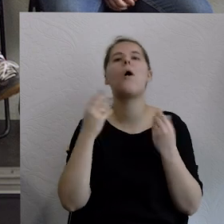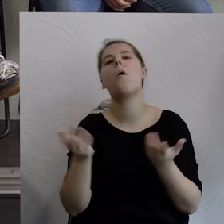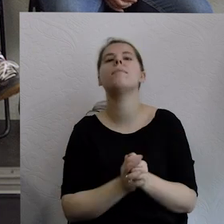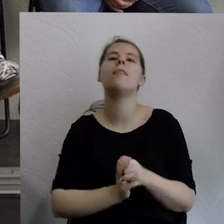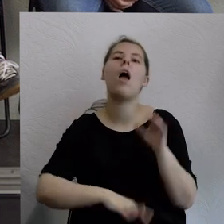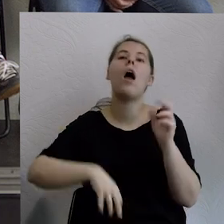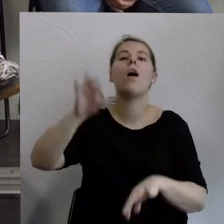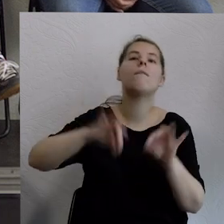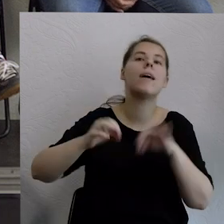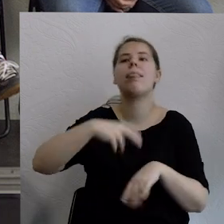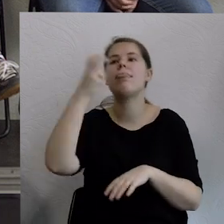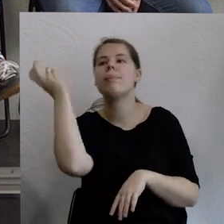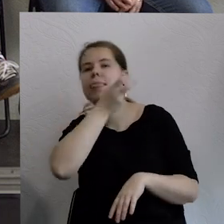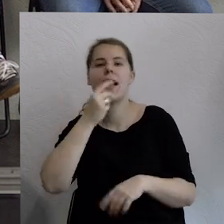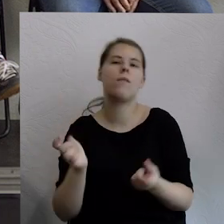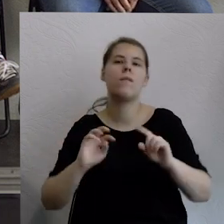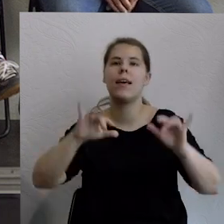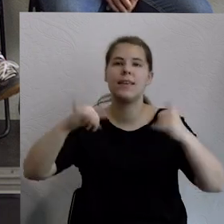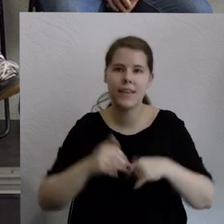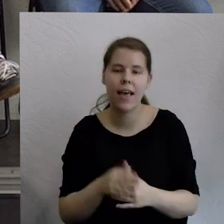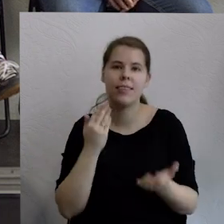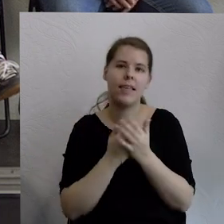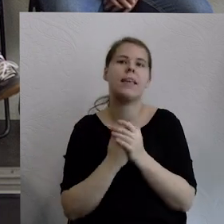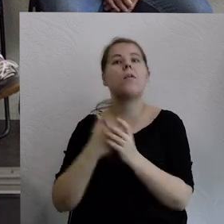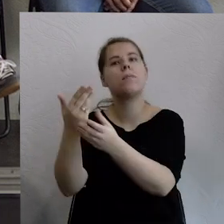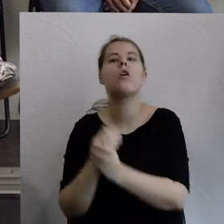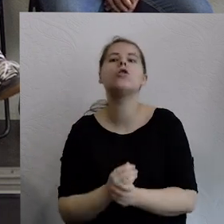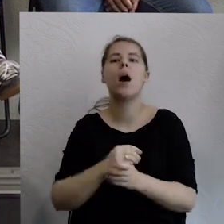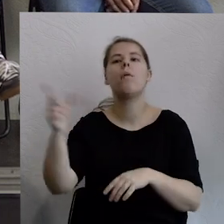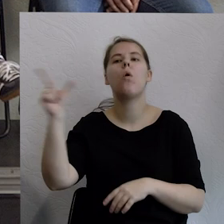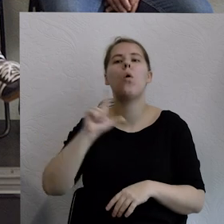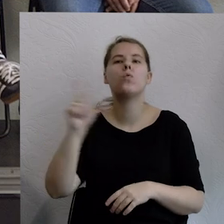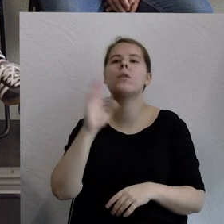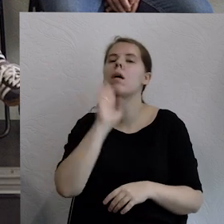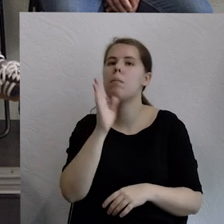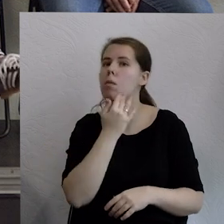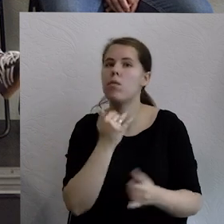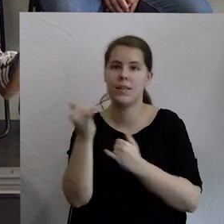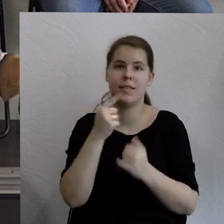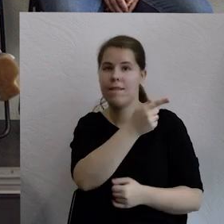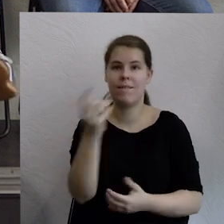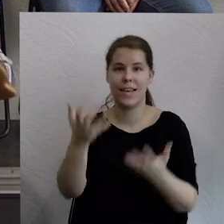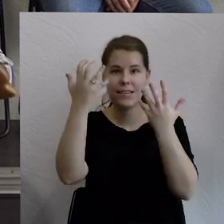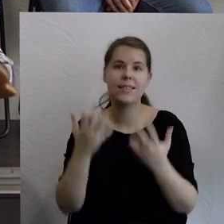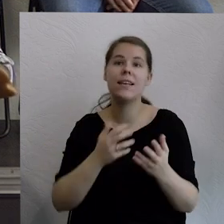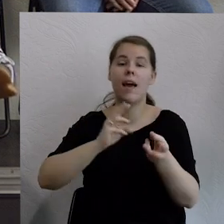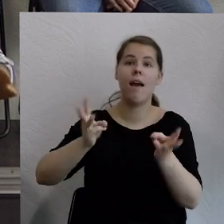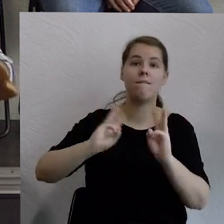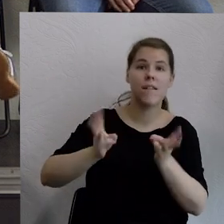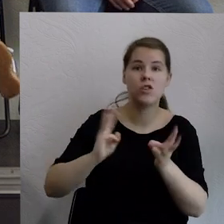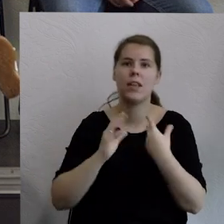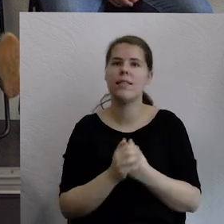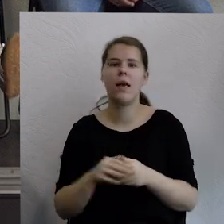i wydarzenia. Więc Witku o 14.00 właśnie zapraszamy osoby, które chcą zostać na warsztaty, gdzie już nie będzie sceny, będą stoliki.